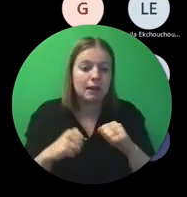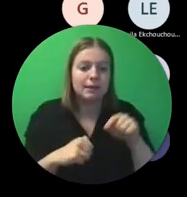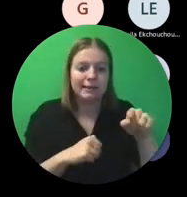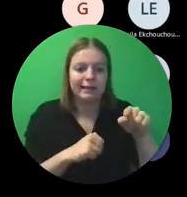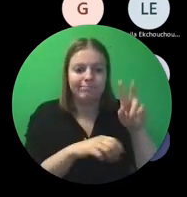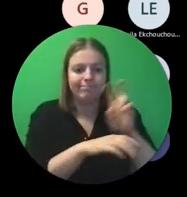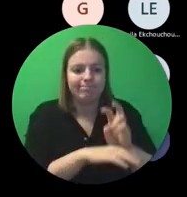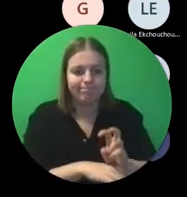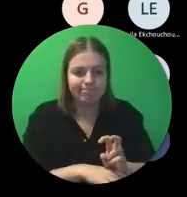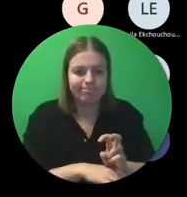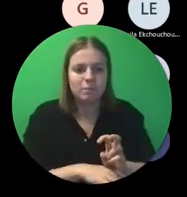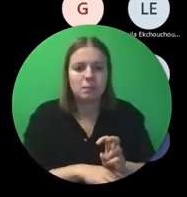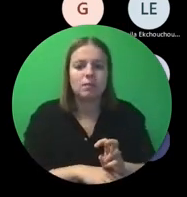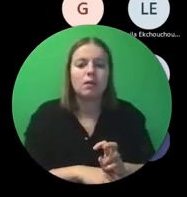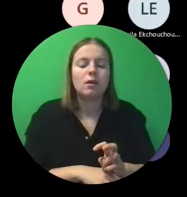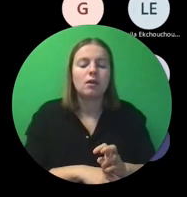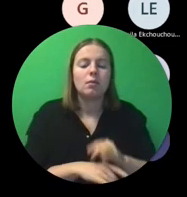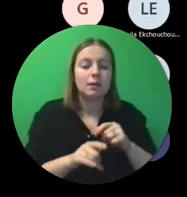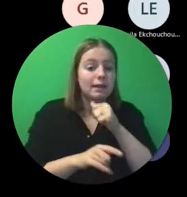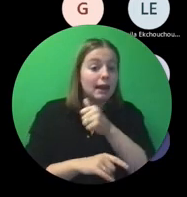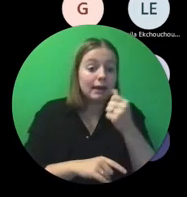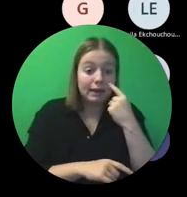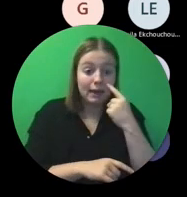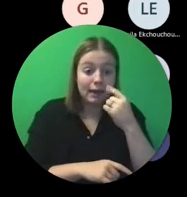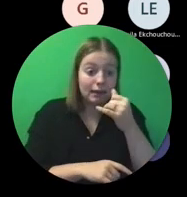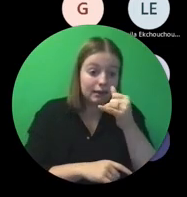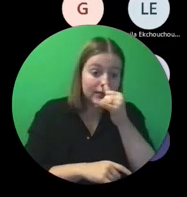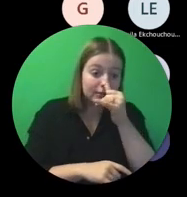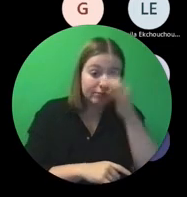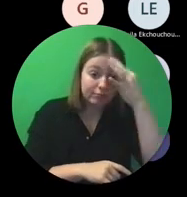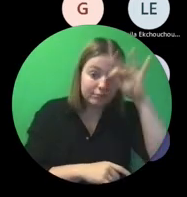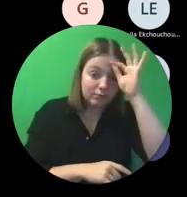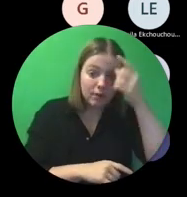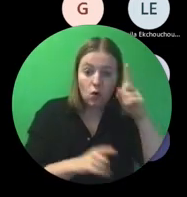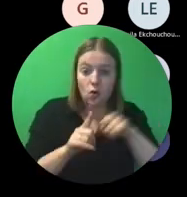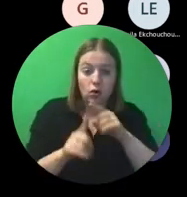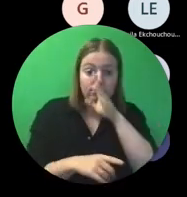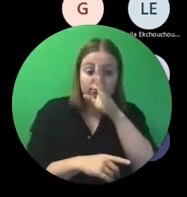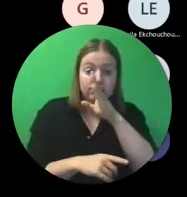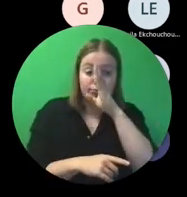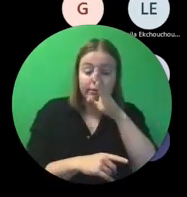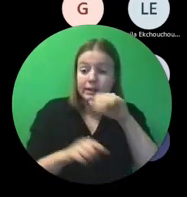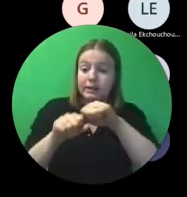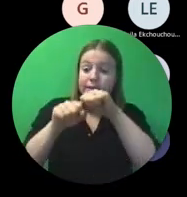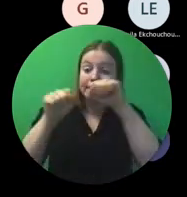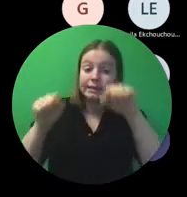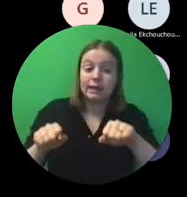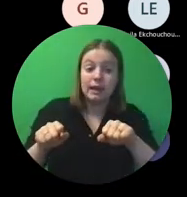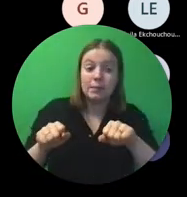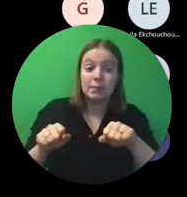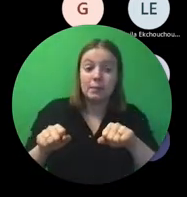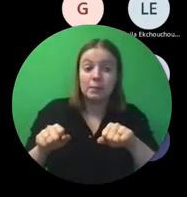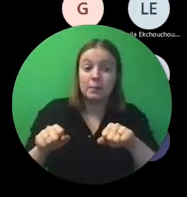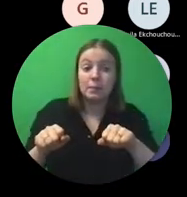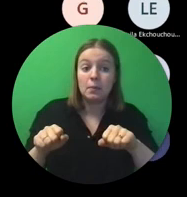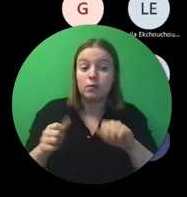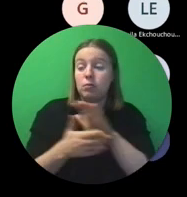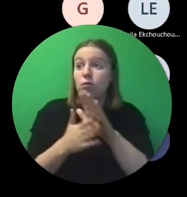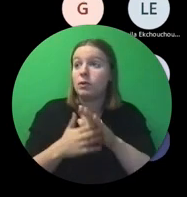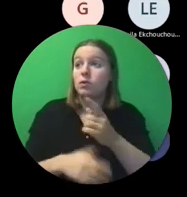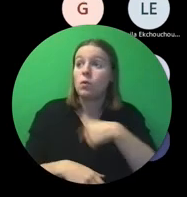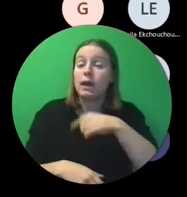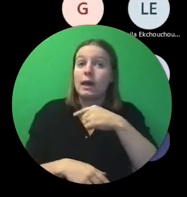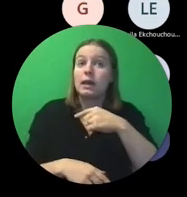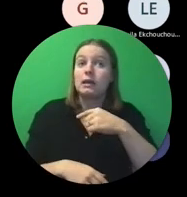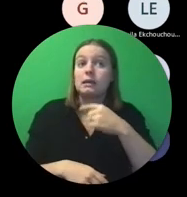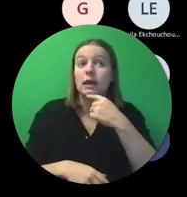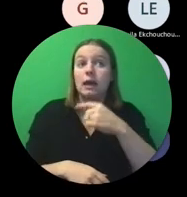En naast die risk-based, zijn er ook puur random. Dat is letterlijk het systeem dat ons zegt, wij die zeggen, of wij die weten,